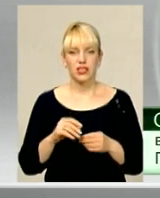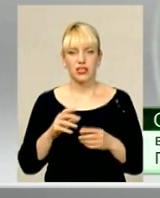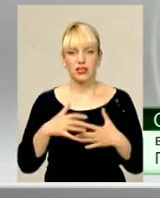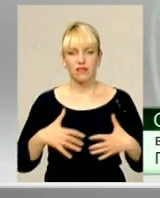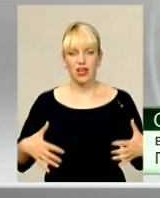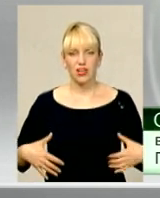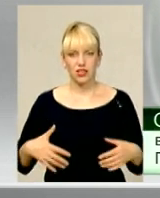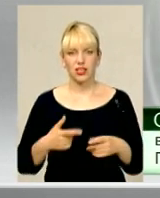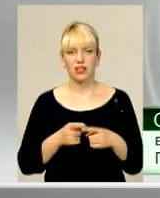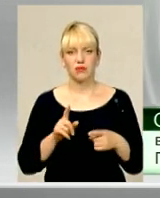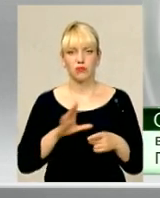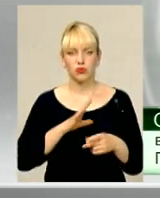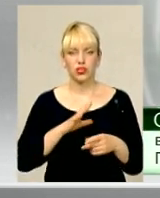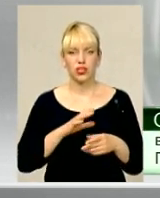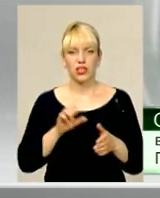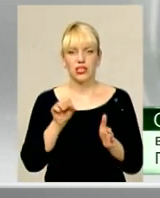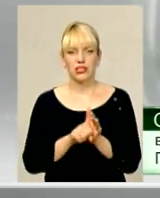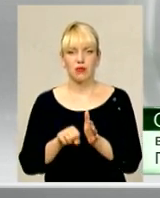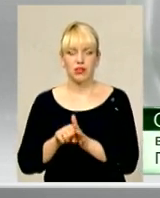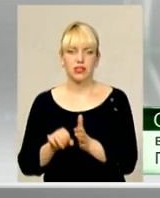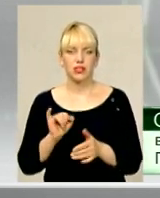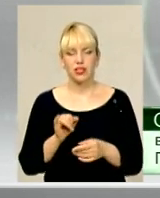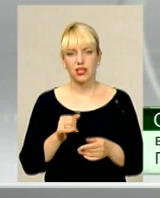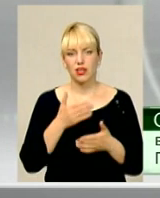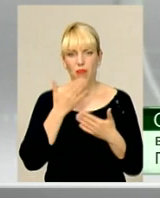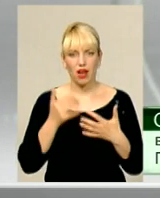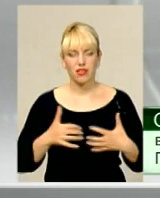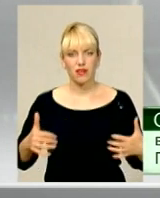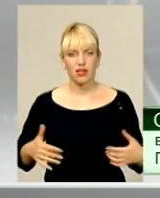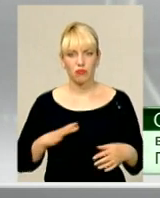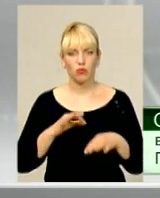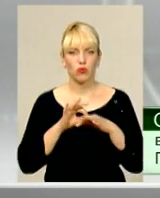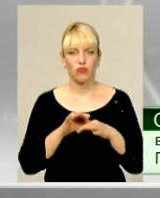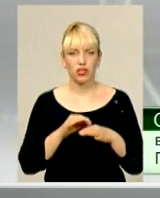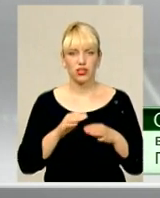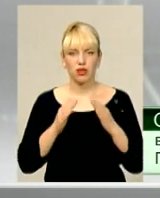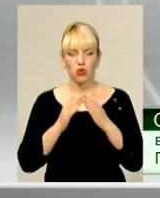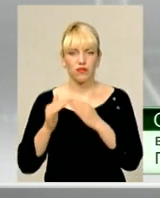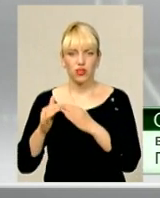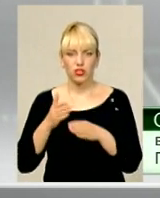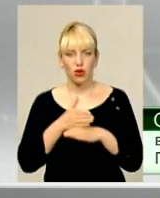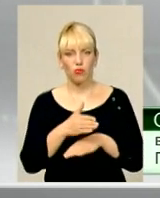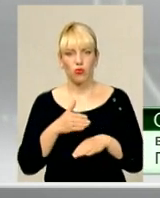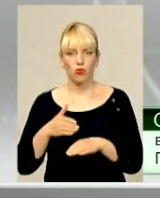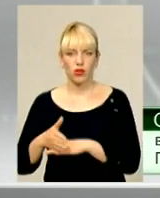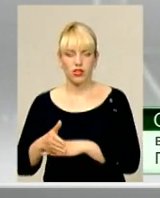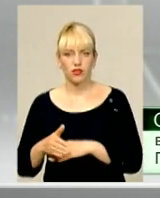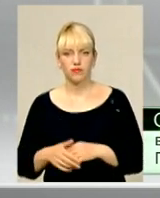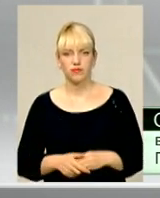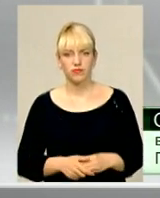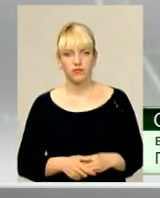на забій. Тварини відсутні. Відповідно проведені подвірні обходи комісійні